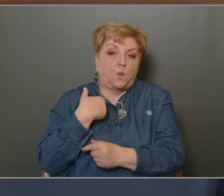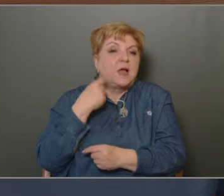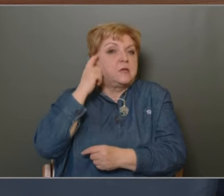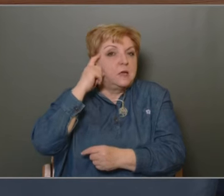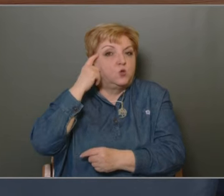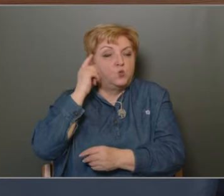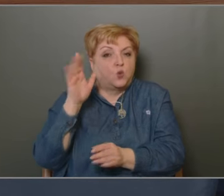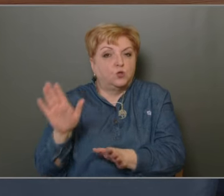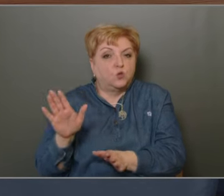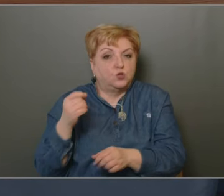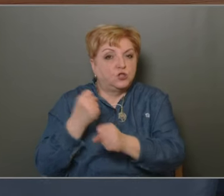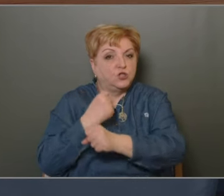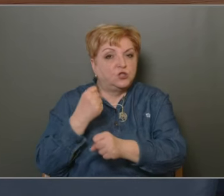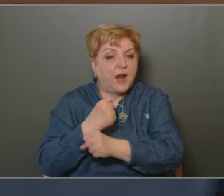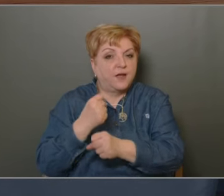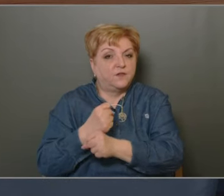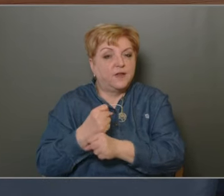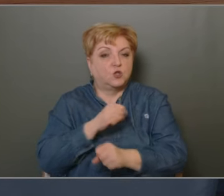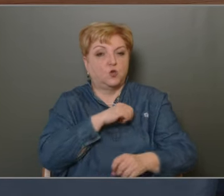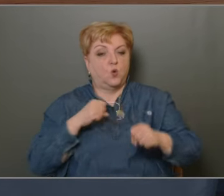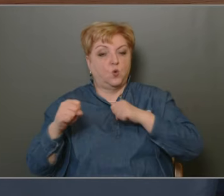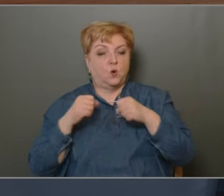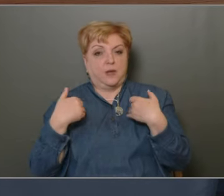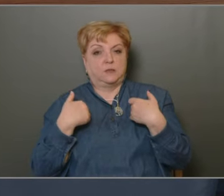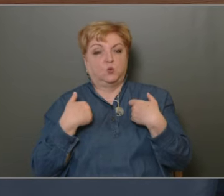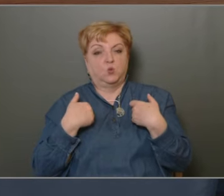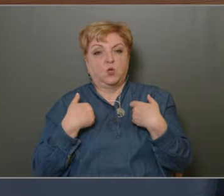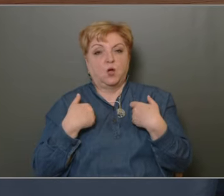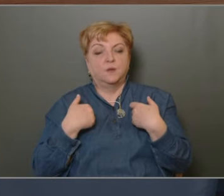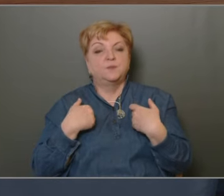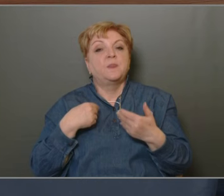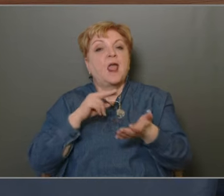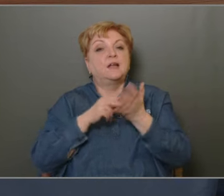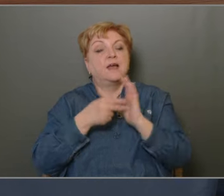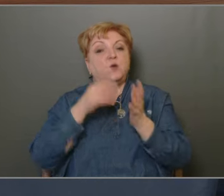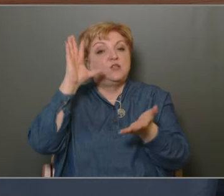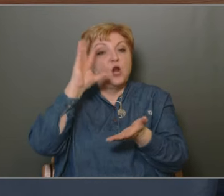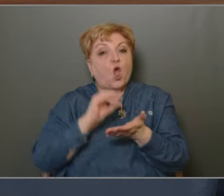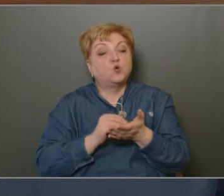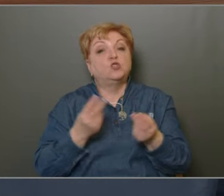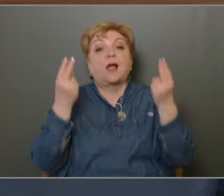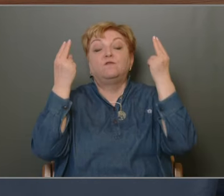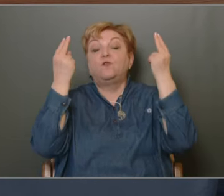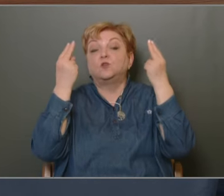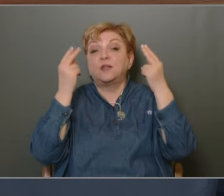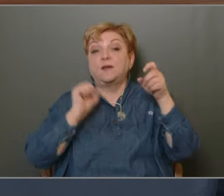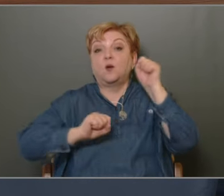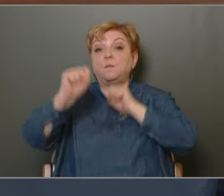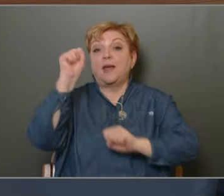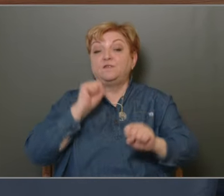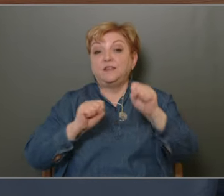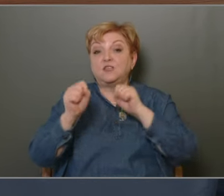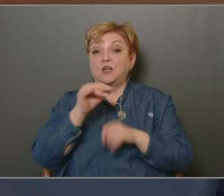egy tudatos cselekvés az önkormányzatunknak, a kerületi lakosság vagyonának a megvédése